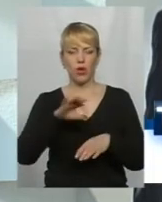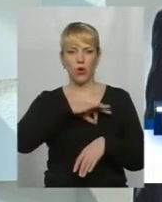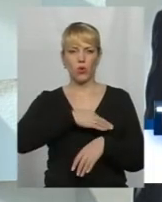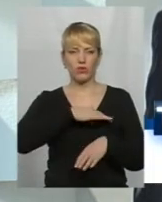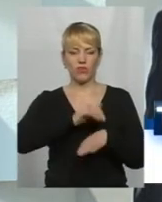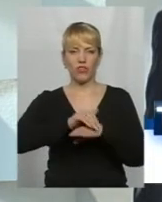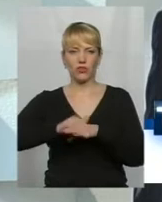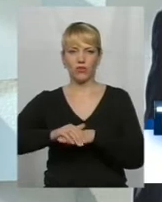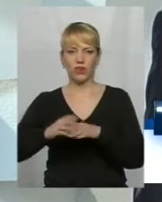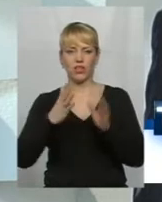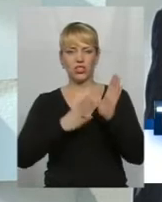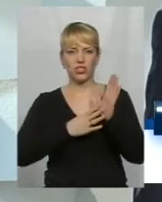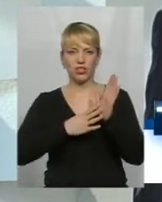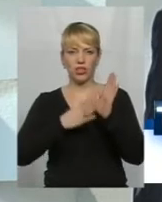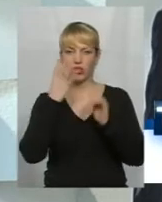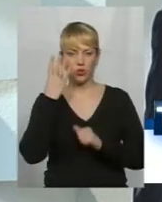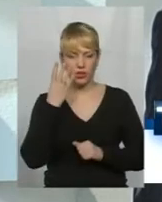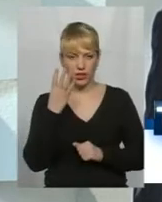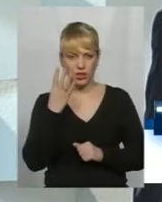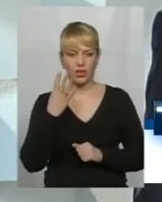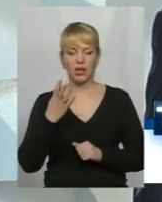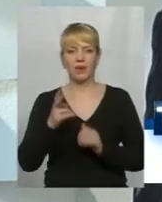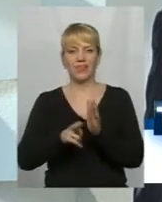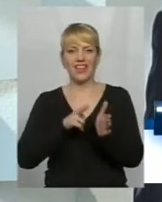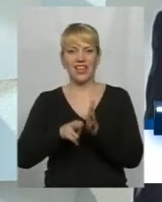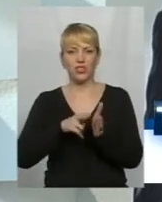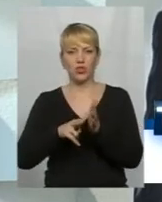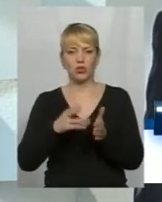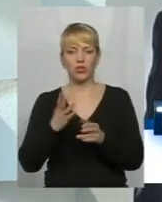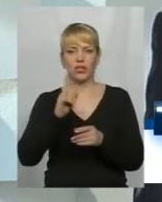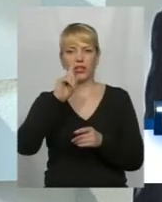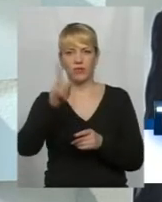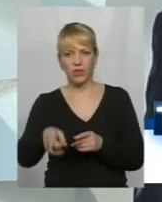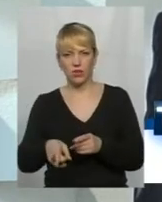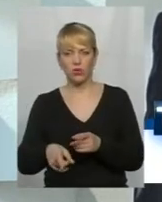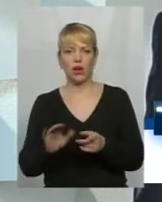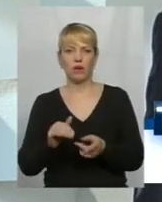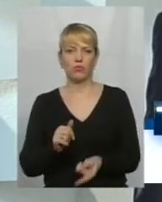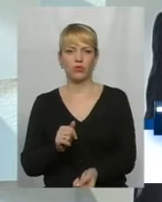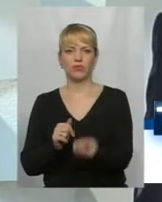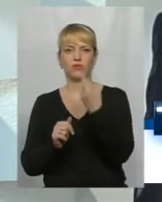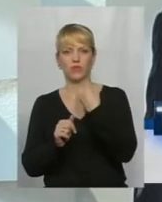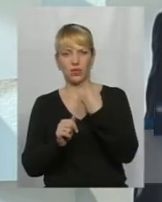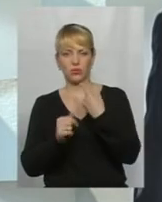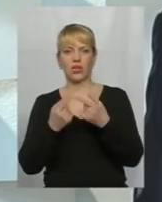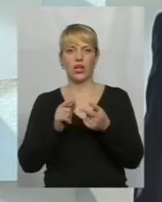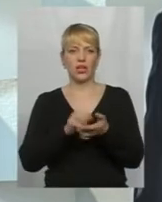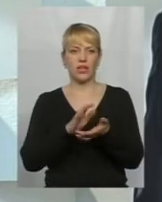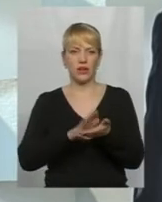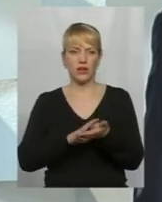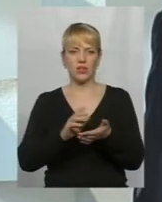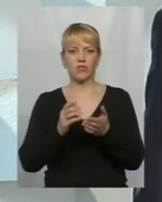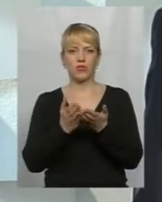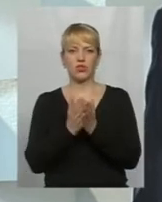чотири ешелона, які йшли на нашу сторону в день, і чотири ешелони на одну сторону, фіксували в журналі розвитки і обслуговування